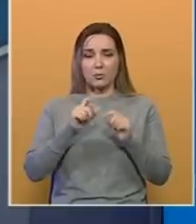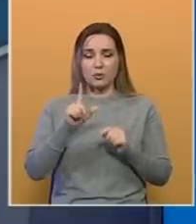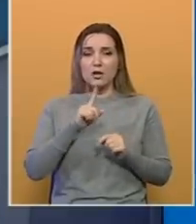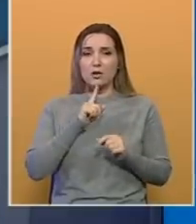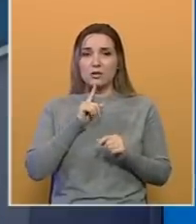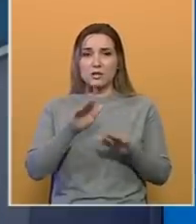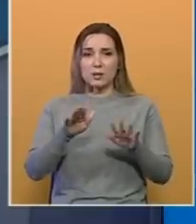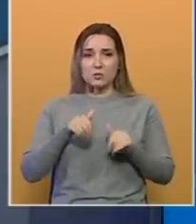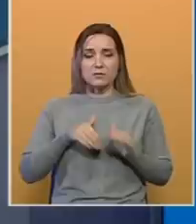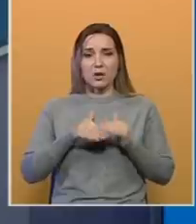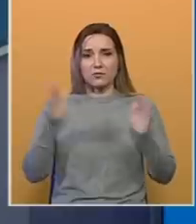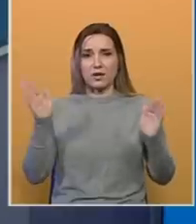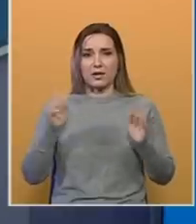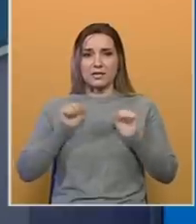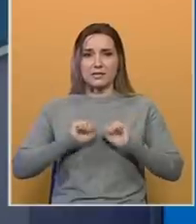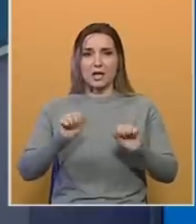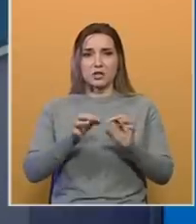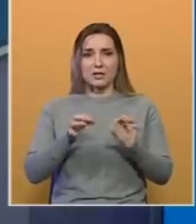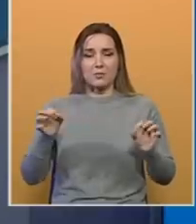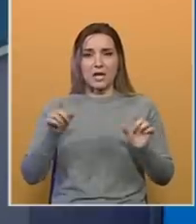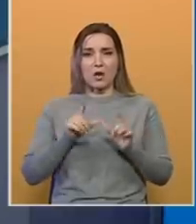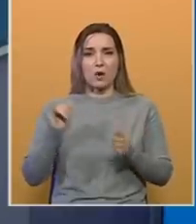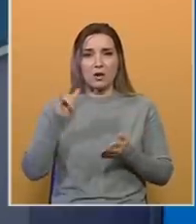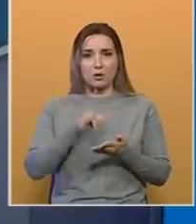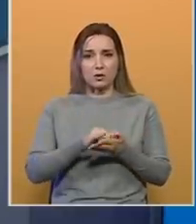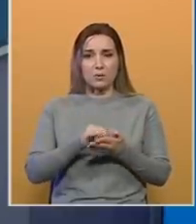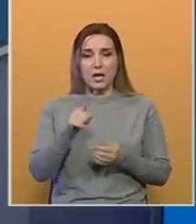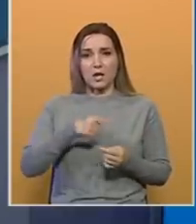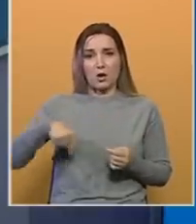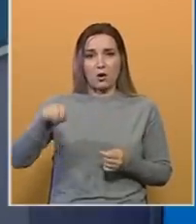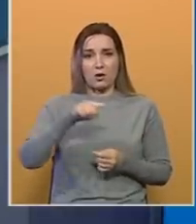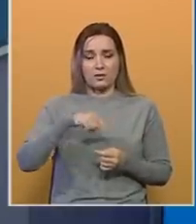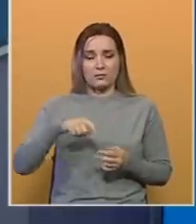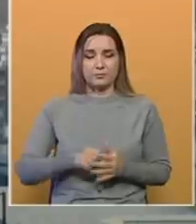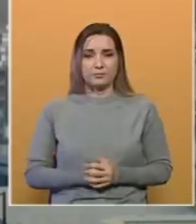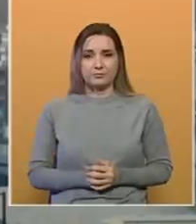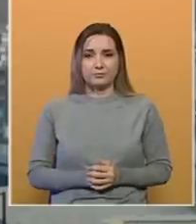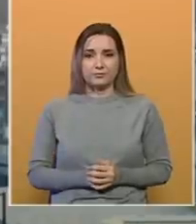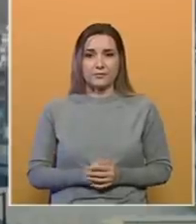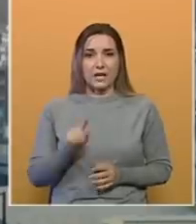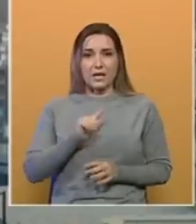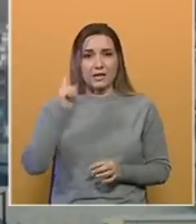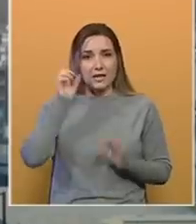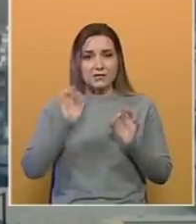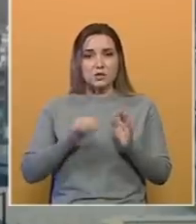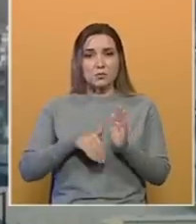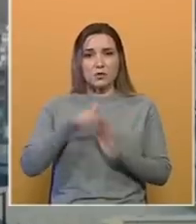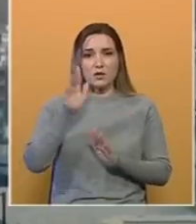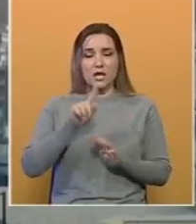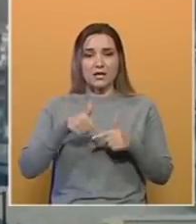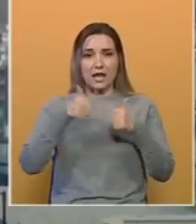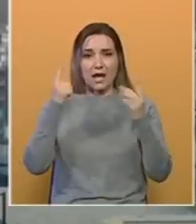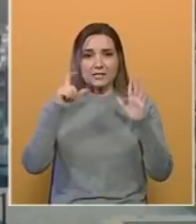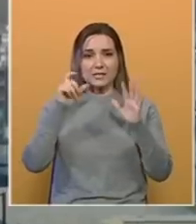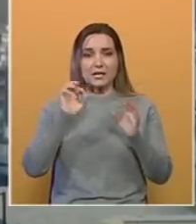se preduzimaju maksimalne zaštitne mjere na aerodromu u Kabulu i okolnim područjima. Neizvjesnost povećava i nejasna